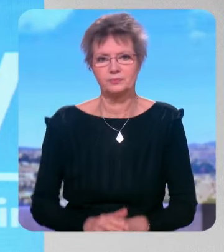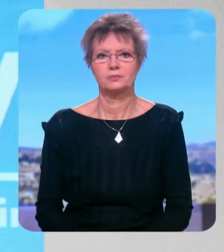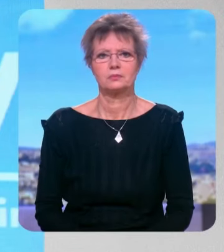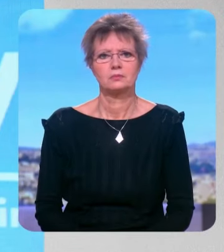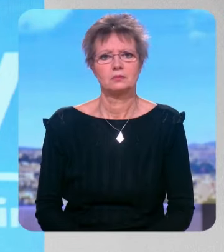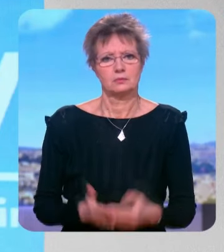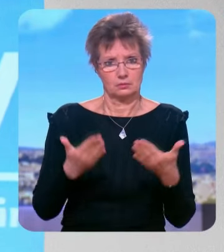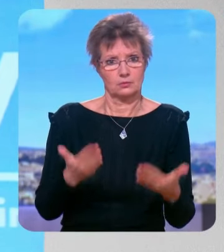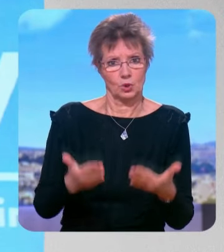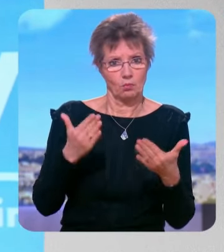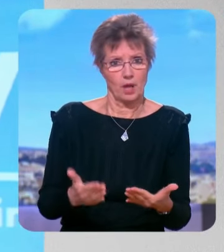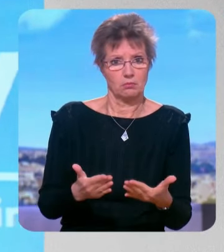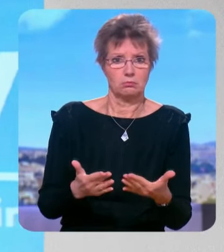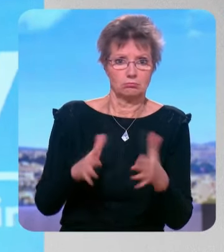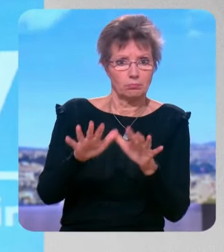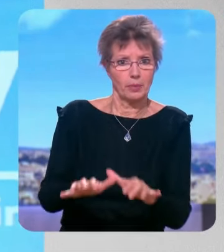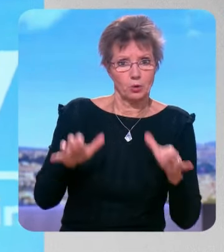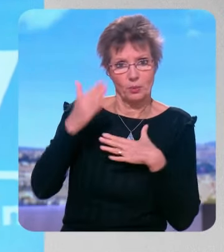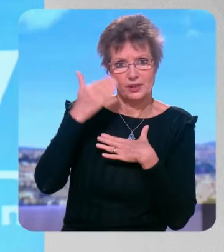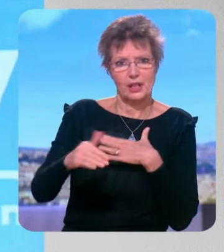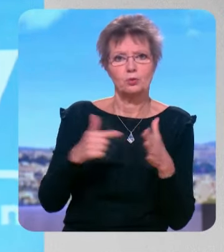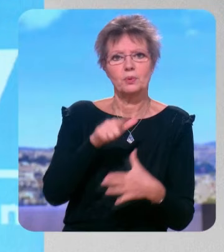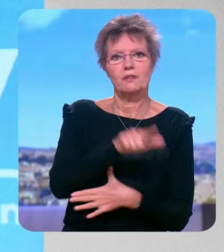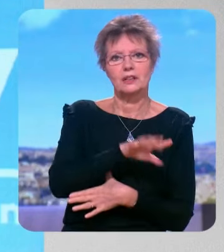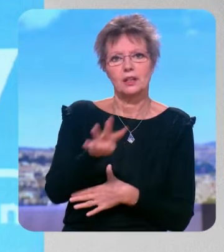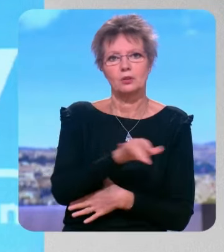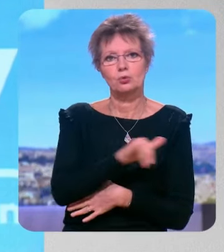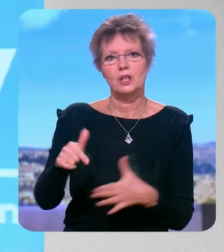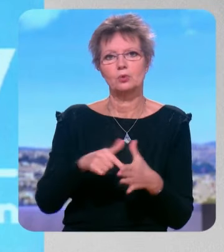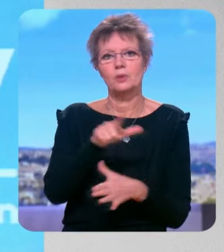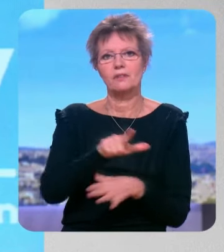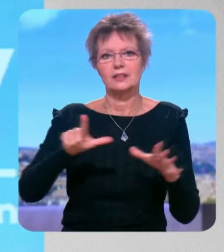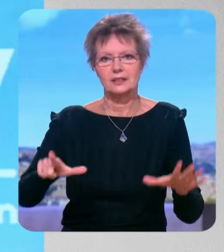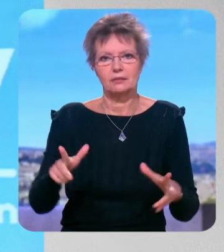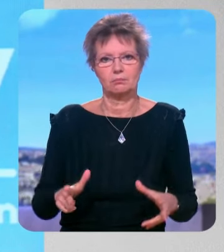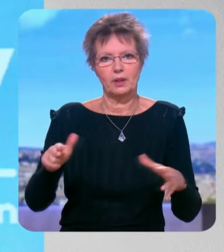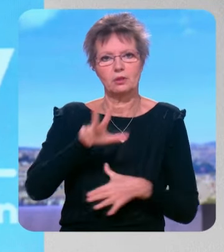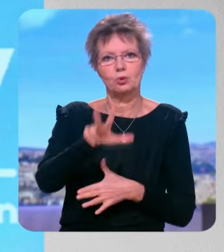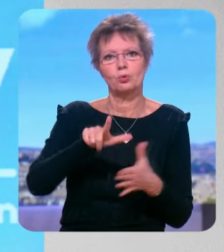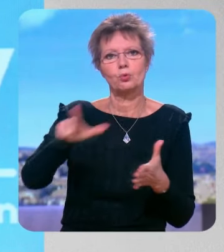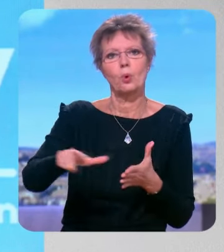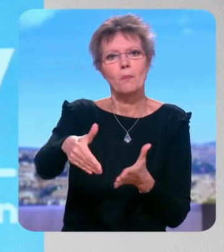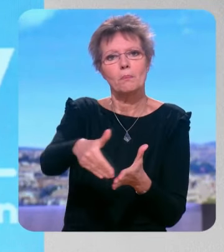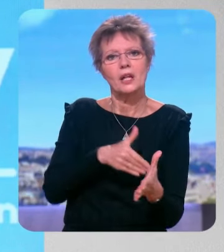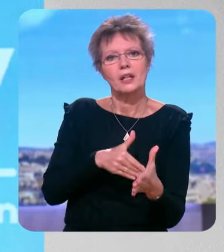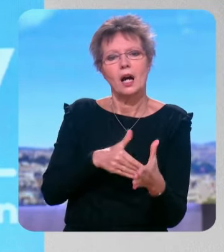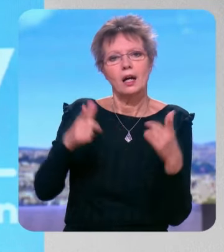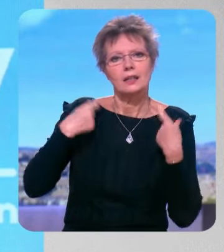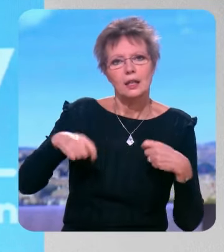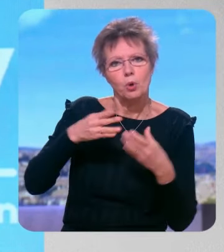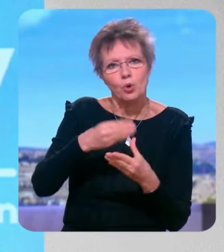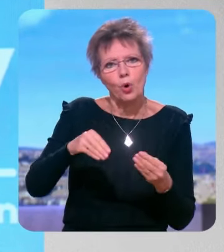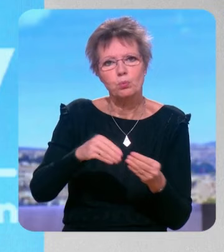je tiens les tableaux à votre disposition c'est qu'entre 2024 et 2027 on aura 32 milliards de dépenses en plus l'inflation